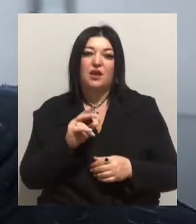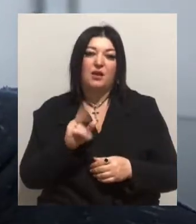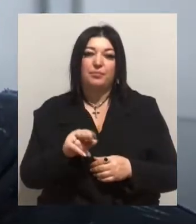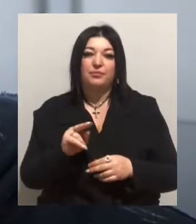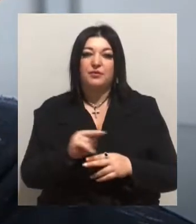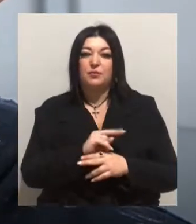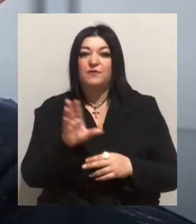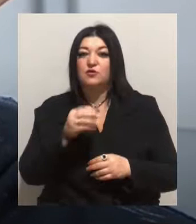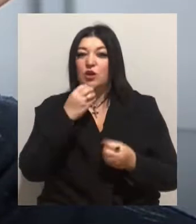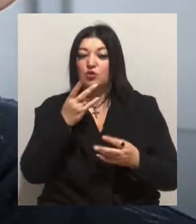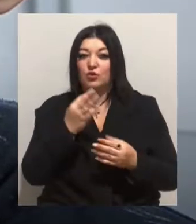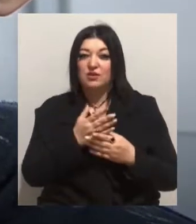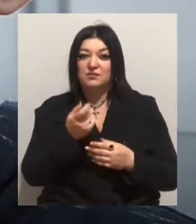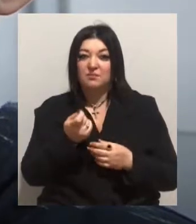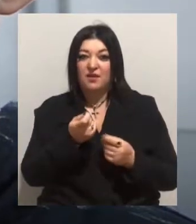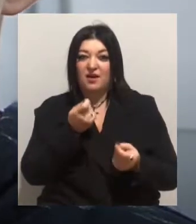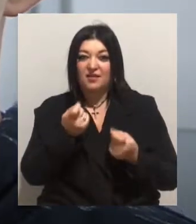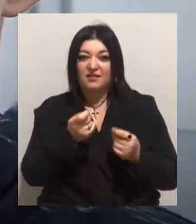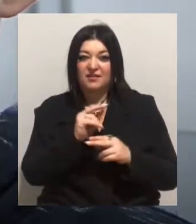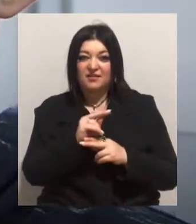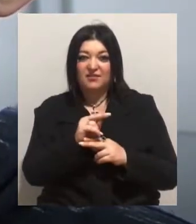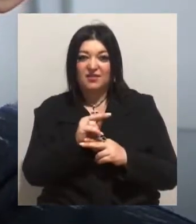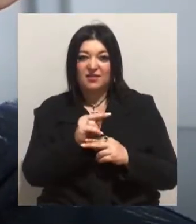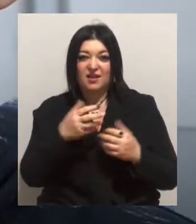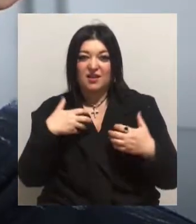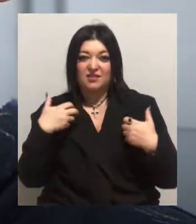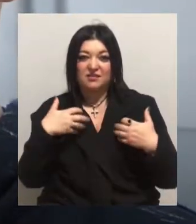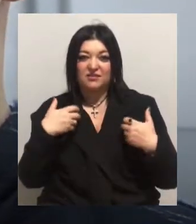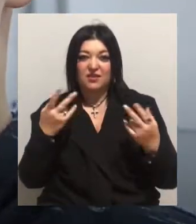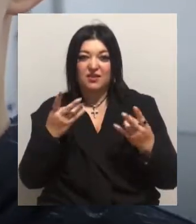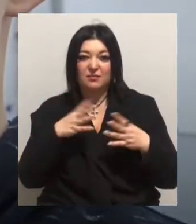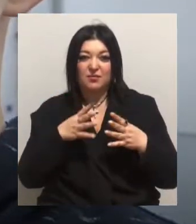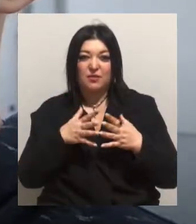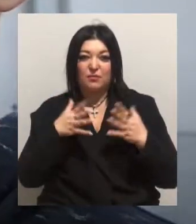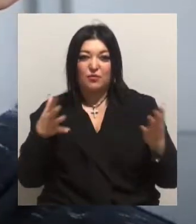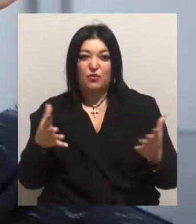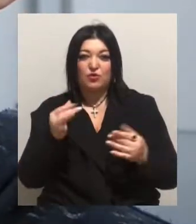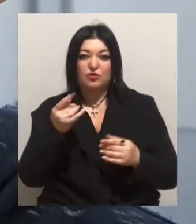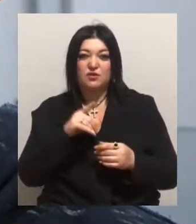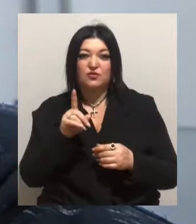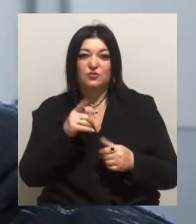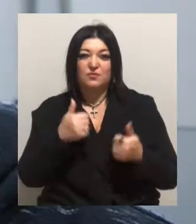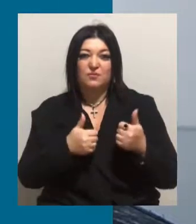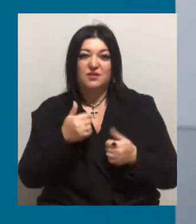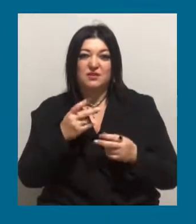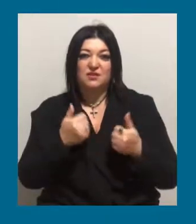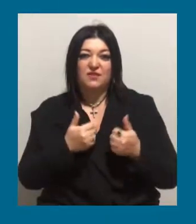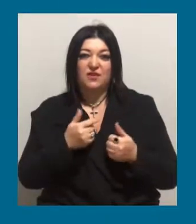маленькі дефекти. В роздівалах треба було б робити більше, з-за того, що міць на соревнованнях іноді не вистачає.